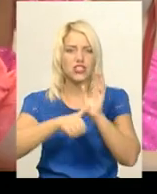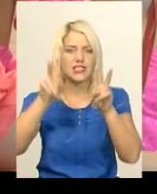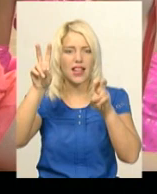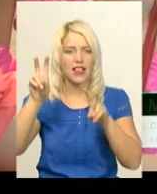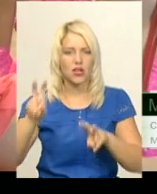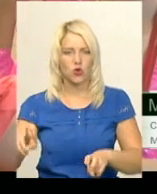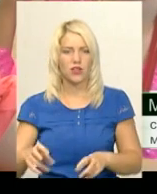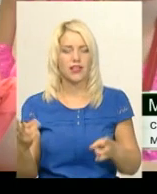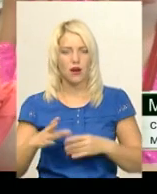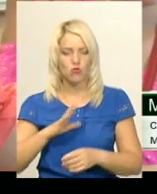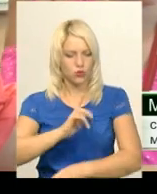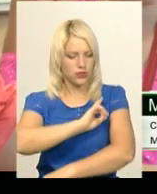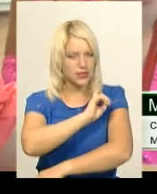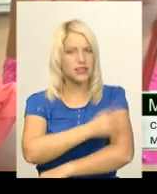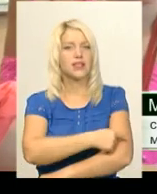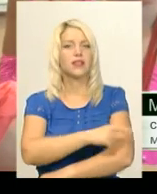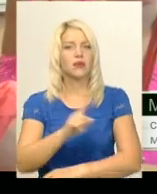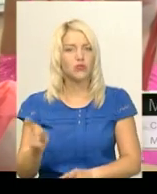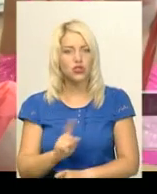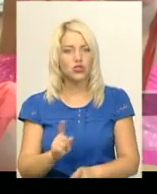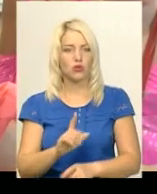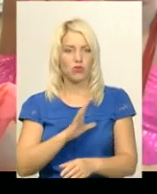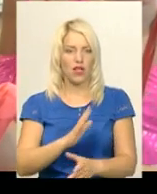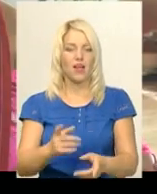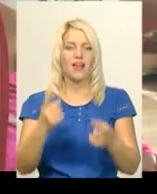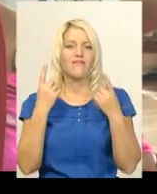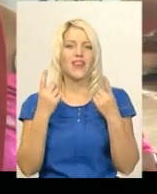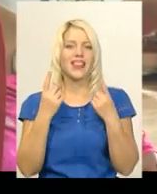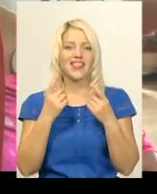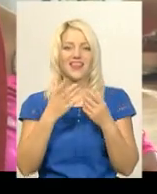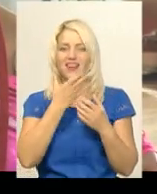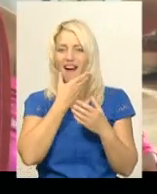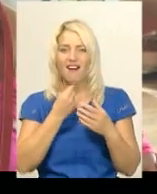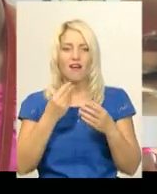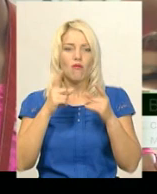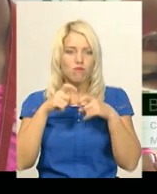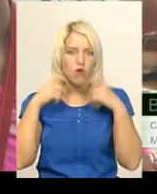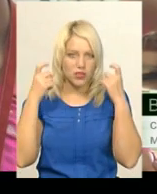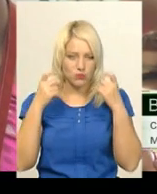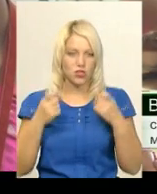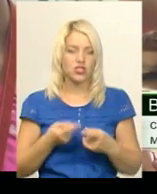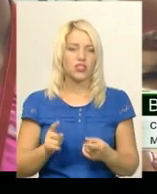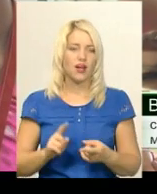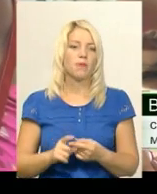Треба бути сильним, щоб була велика посмішка. Ми наполегливо вчилися,